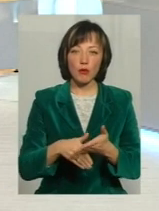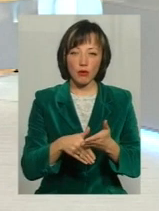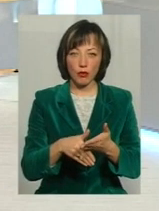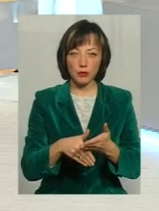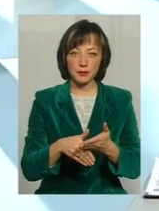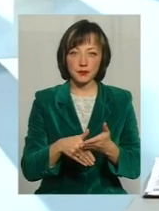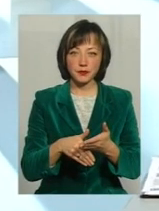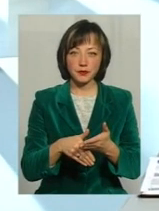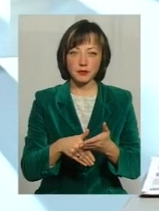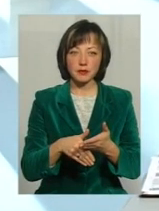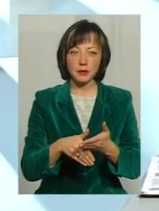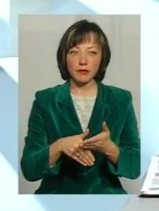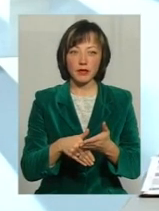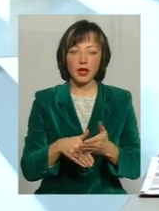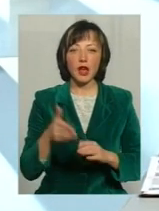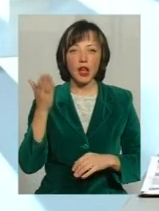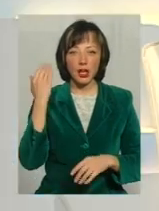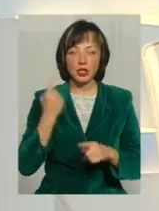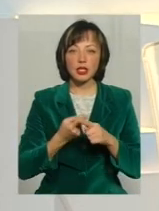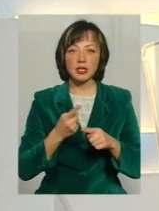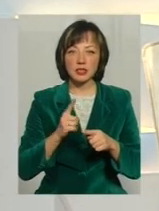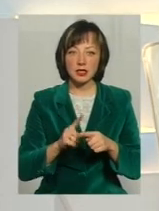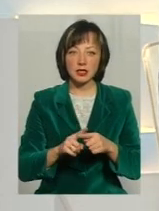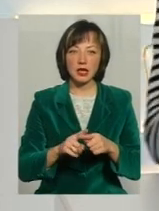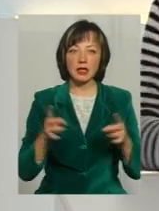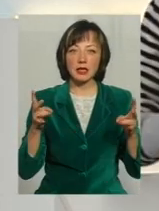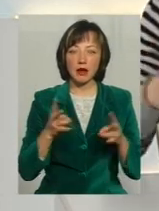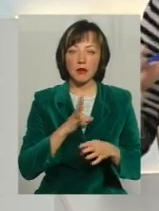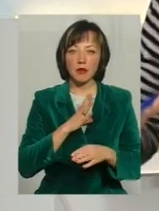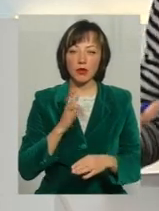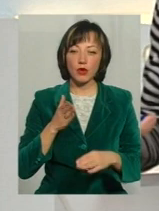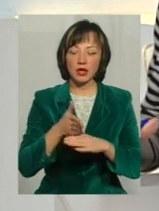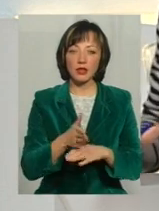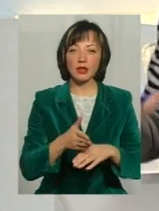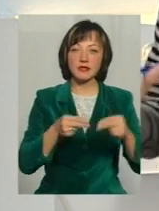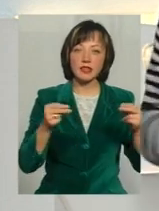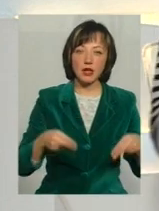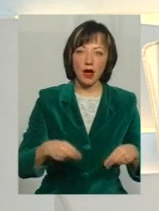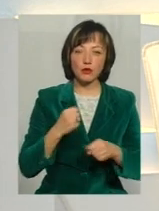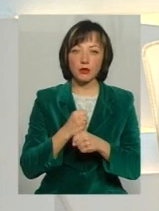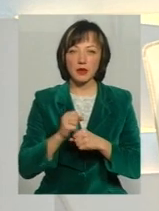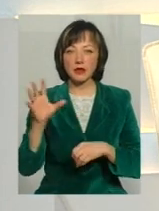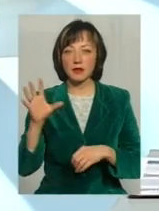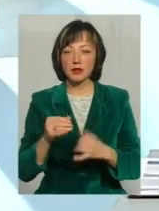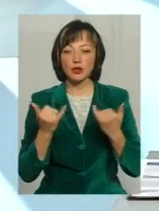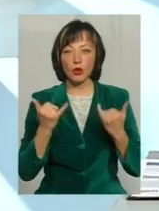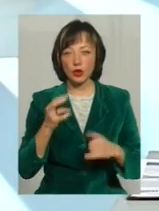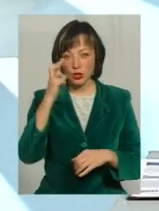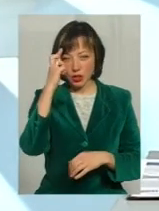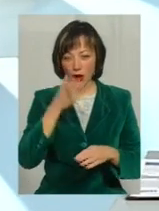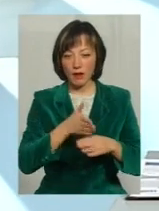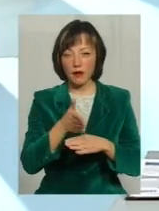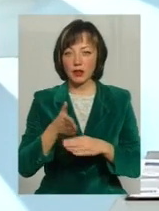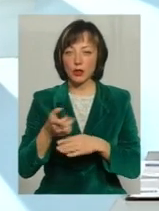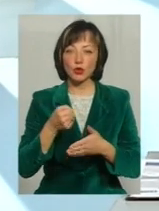соціальну, яка є раніше це треба йти в РАКС, в ЗАКС і для того це все робити Саме саме так, держава йде до людей